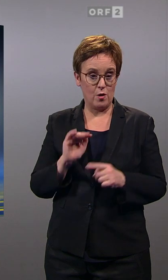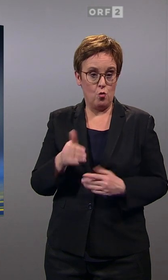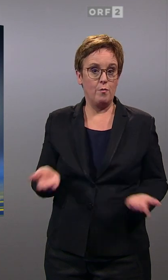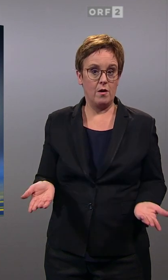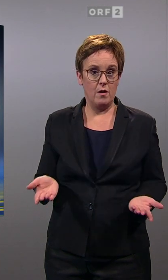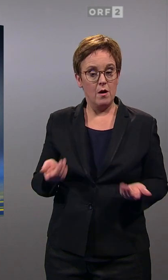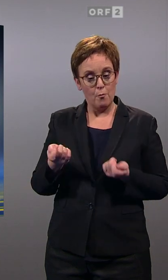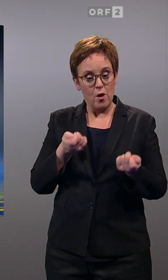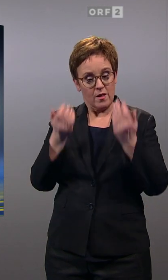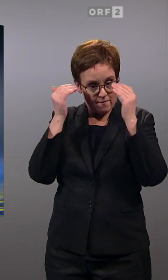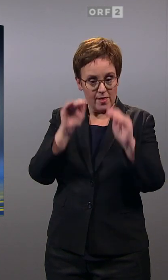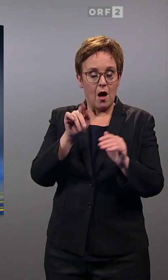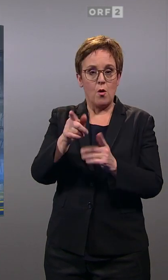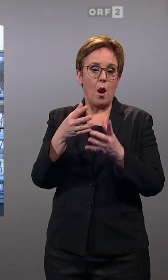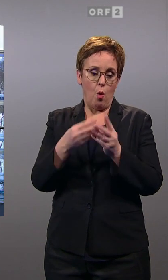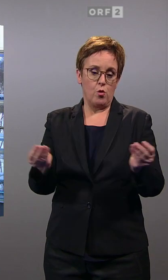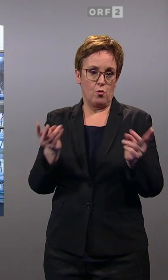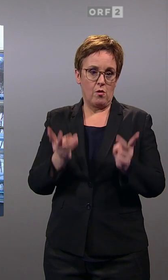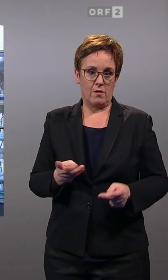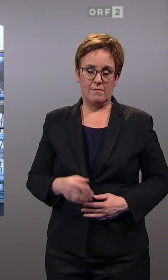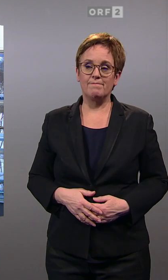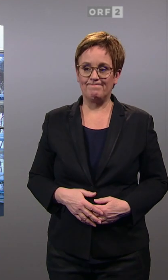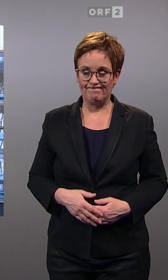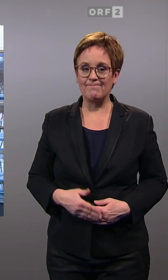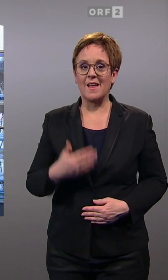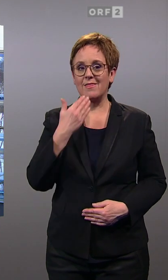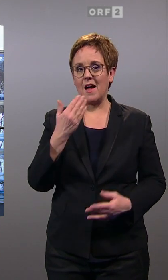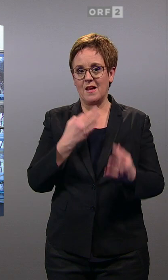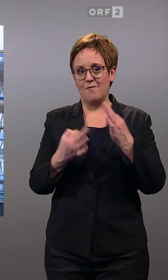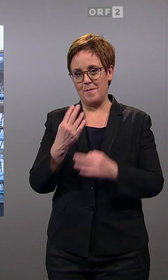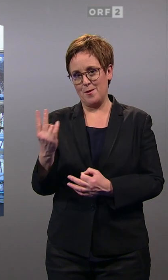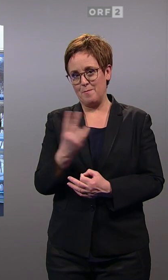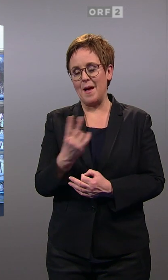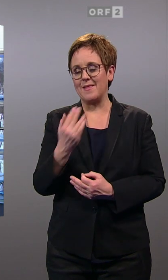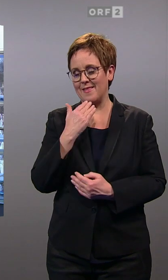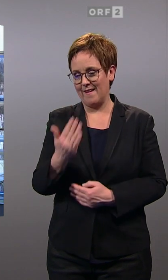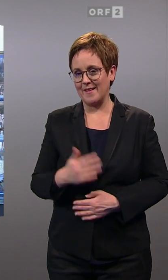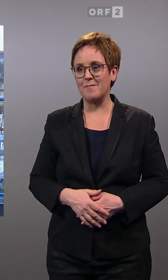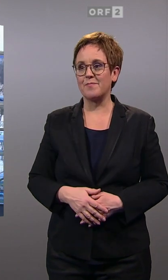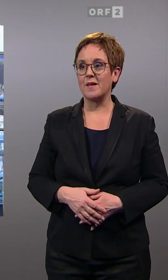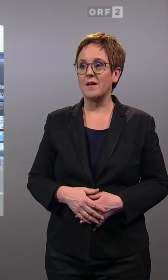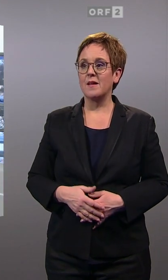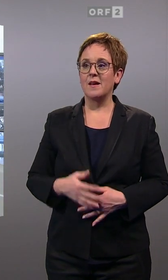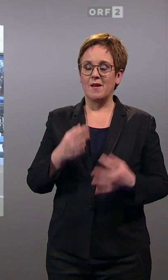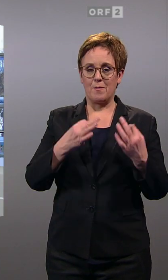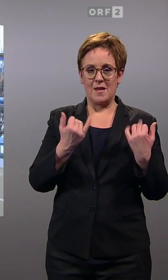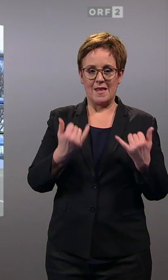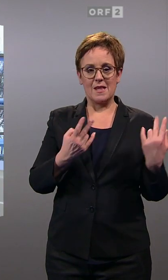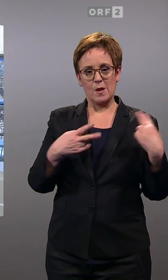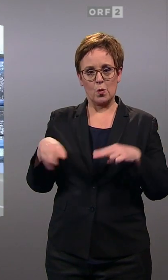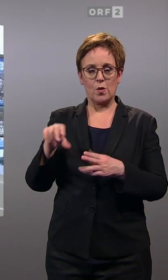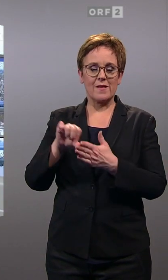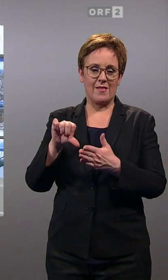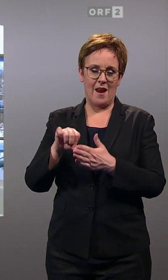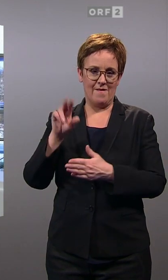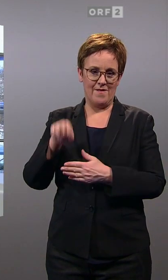der Politik hier Lösungskompetenz zutrauen. Danke Peter Filzmeier, danke Christoph Hofinger. Und mit diesen Informationen gebe ich